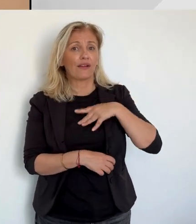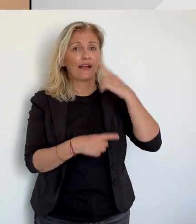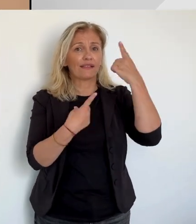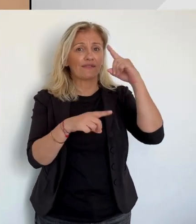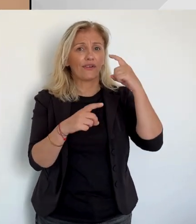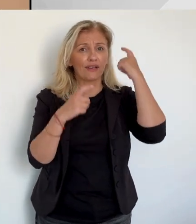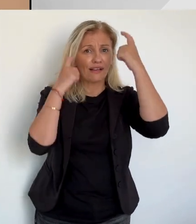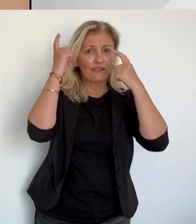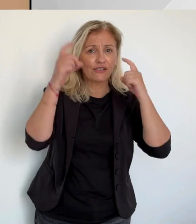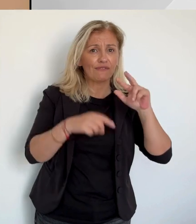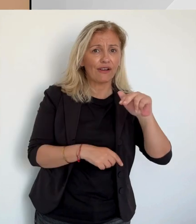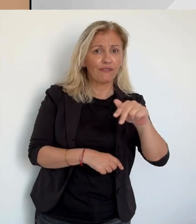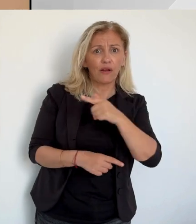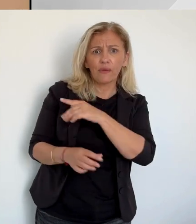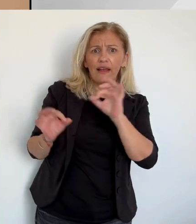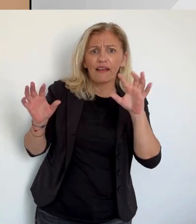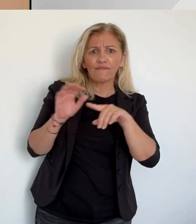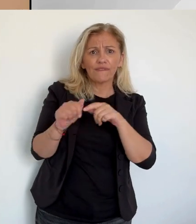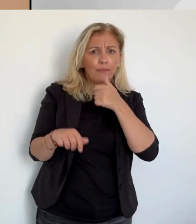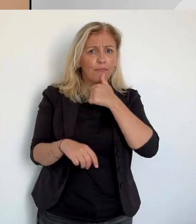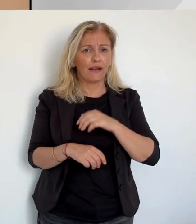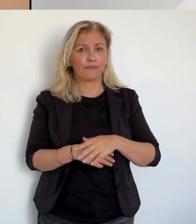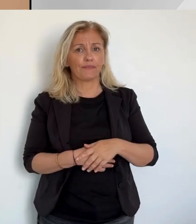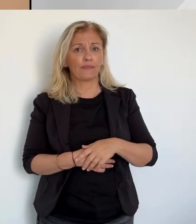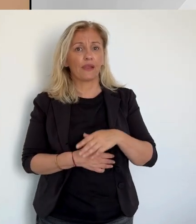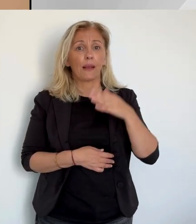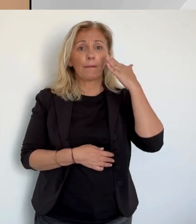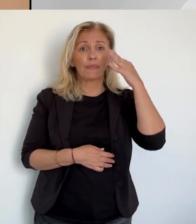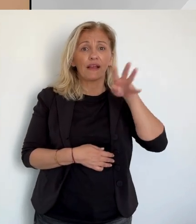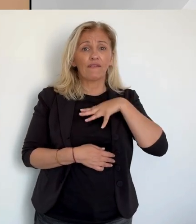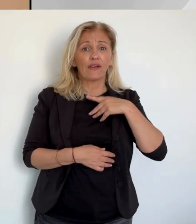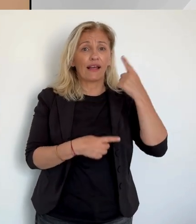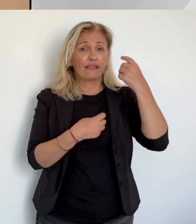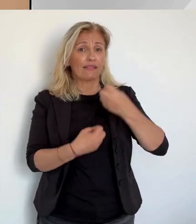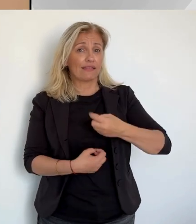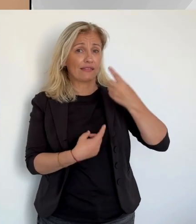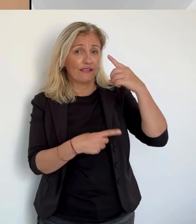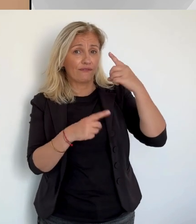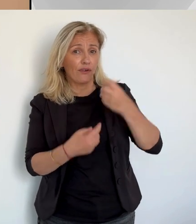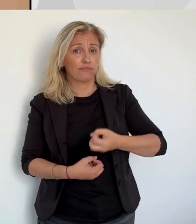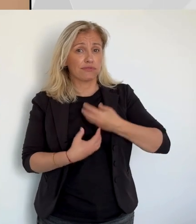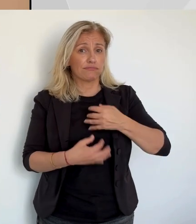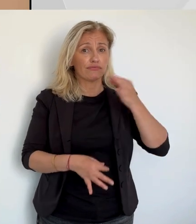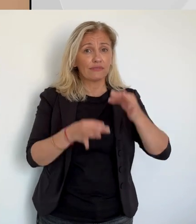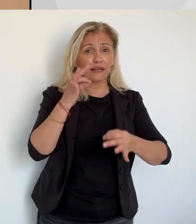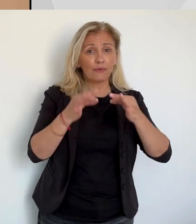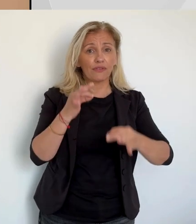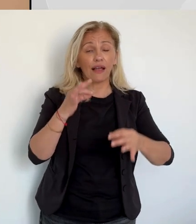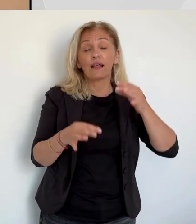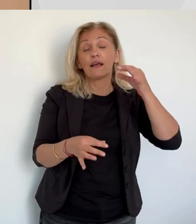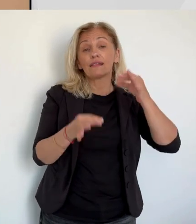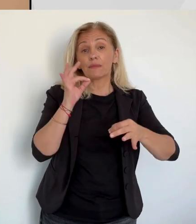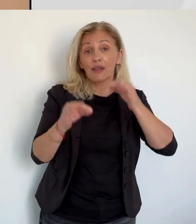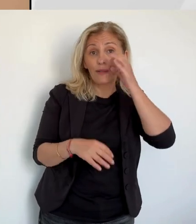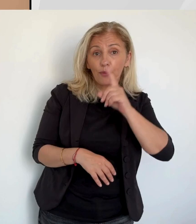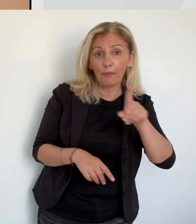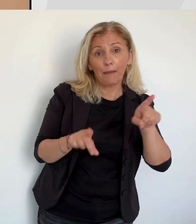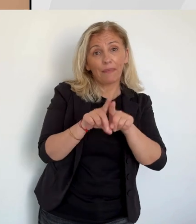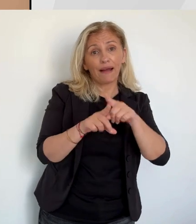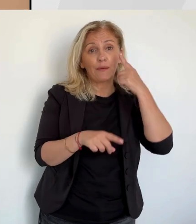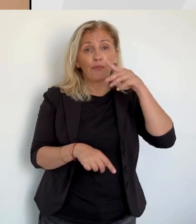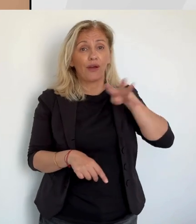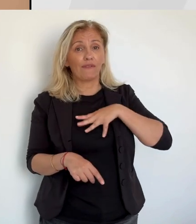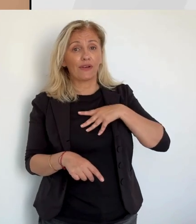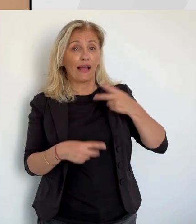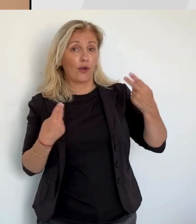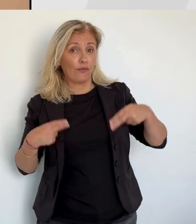il a été retenu une tentative de viol et monsieur Ayou Bezel a été condamné à dix ans d'emprisonnement. Cette qualification de l'infraction, de